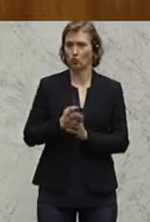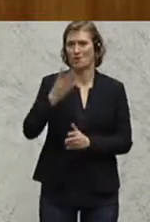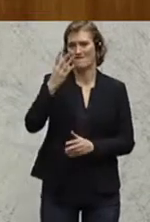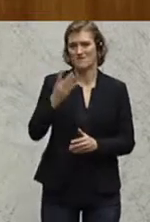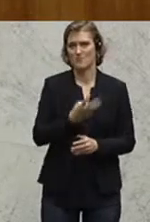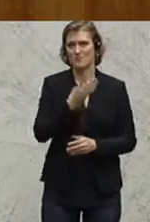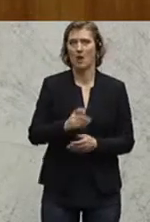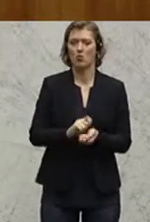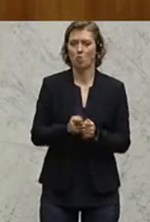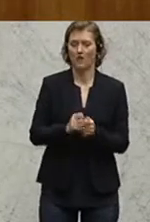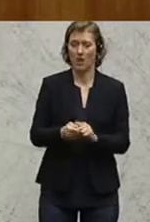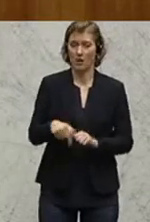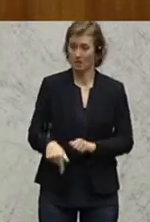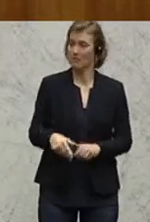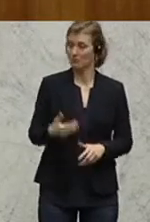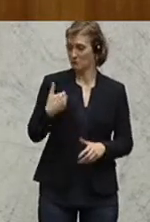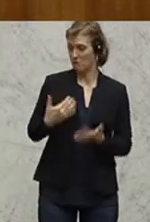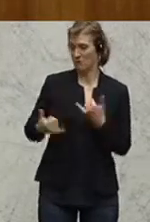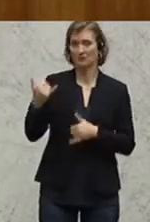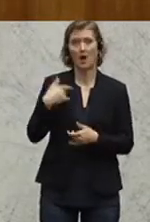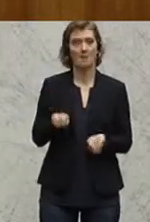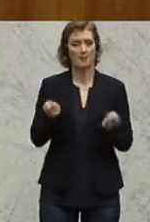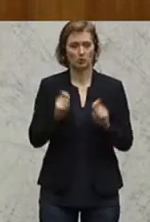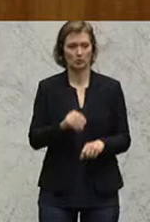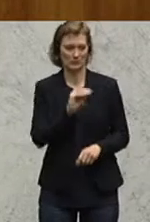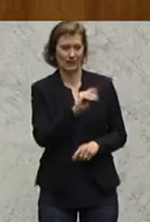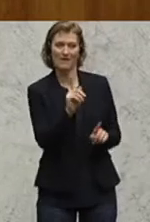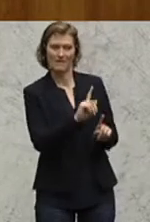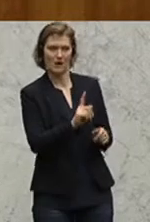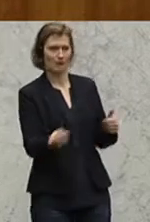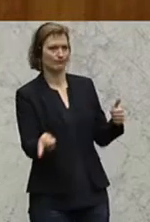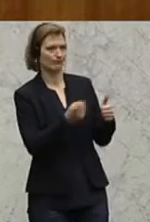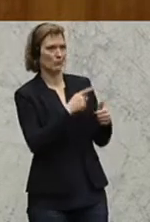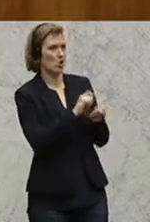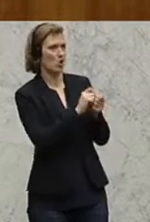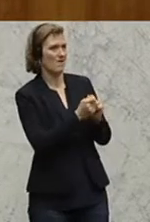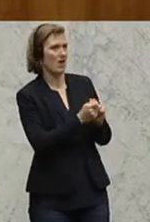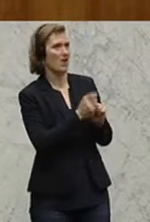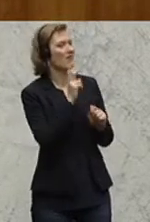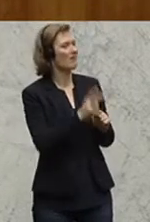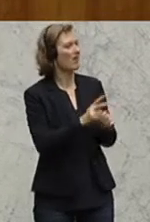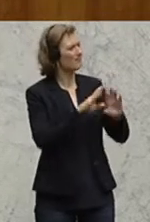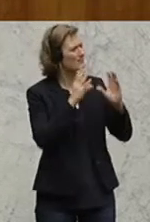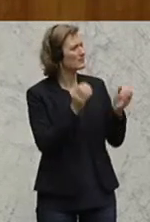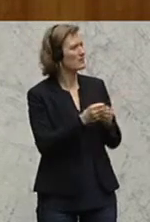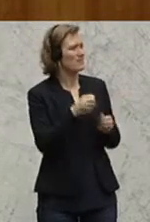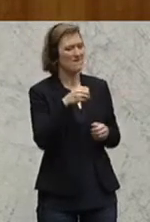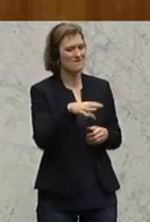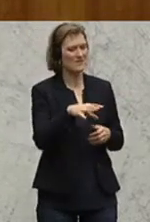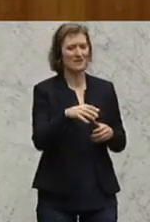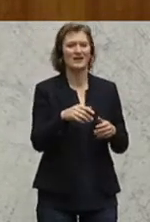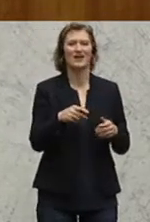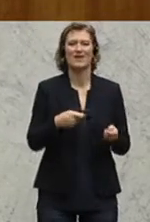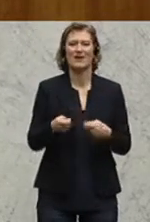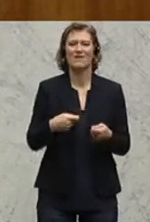letzten Jahren von dieser Regierung beschlossen worden sind. Ich sage Ihnen welche. Die erste Novelle war, dass man insgesamt 14 dezentrale